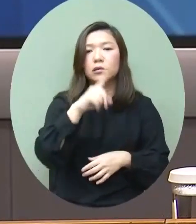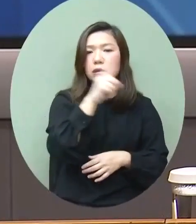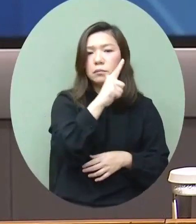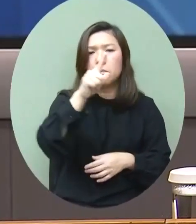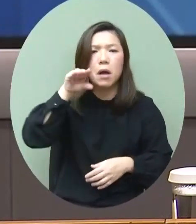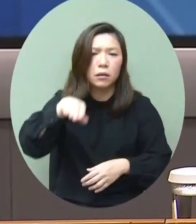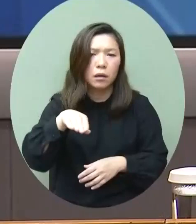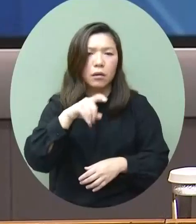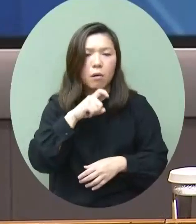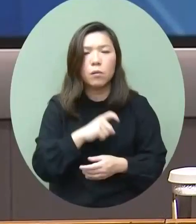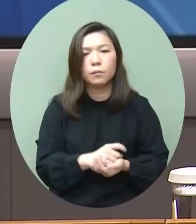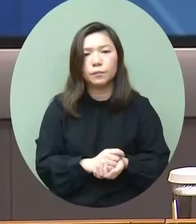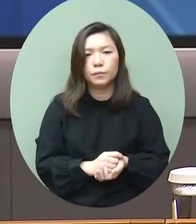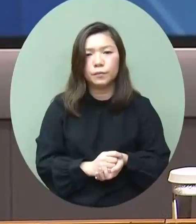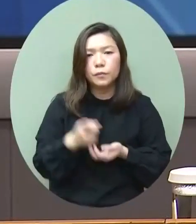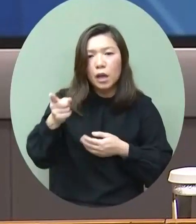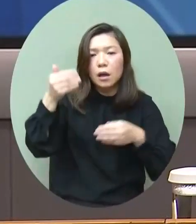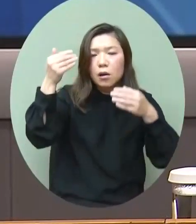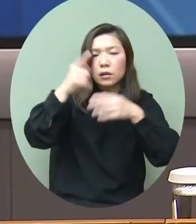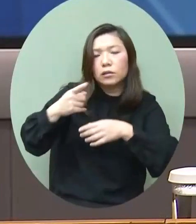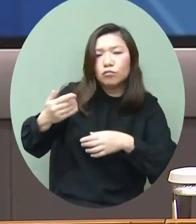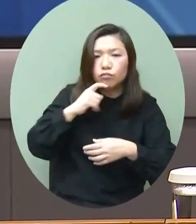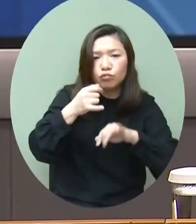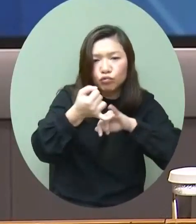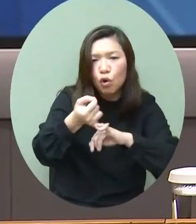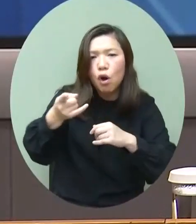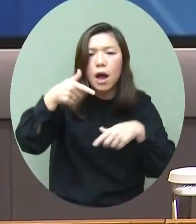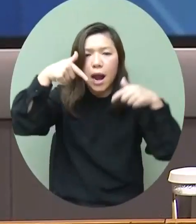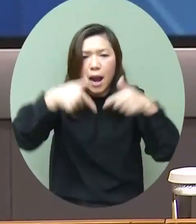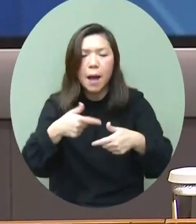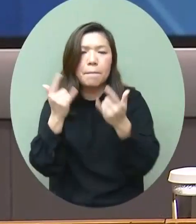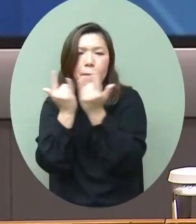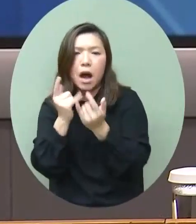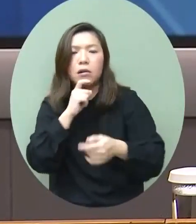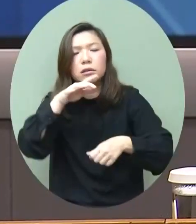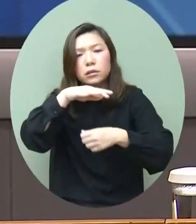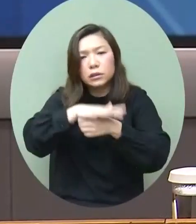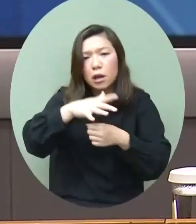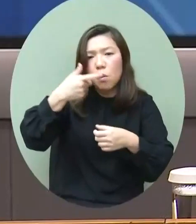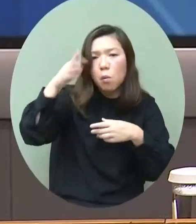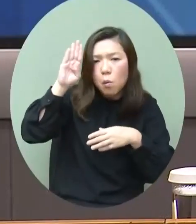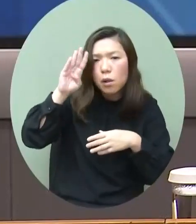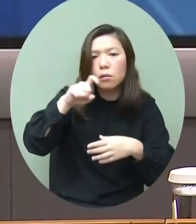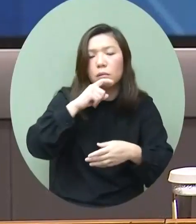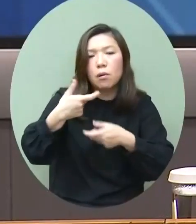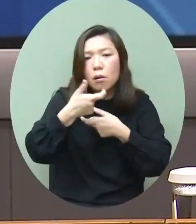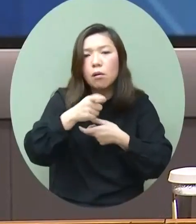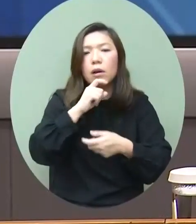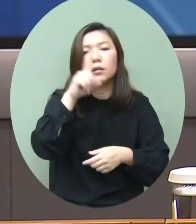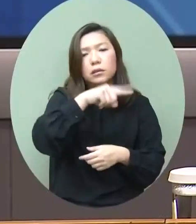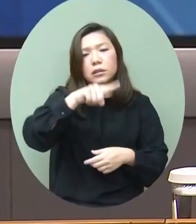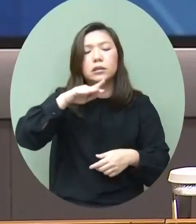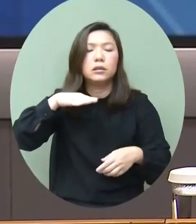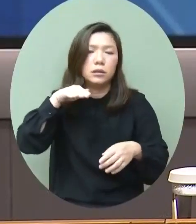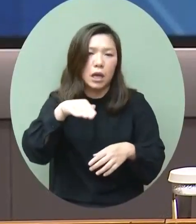00億港元左右那滬深、港通、北向和南向的日軍交易金額真的超過1000億人民幣